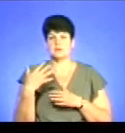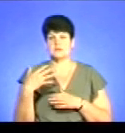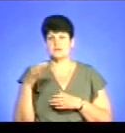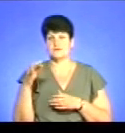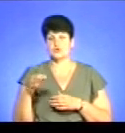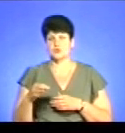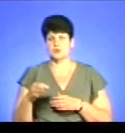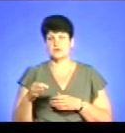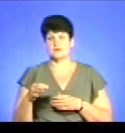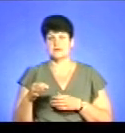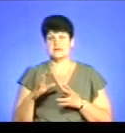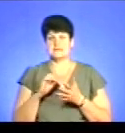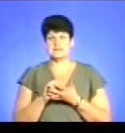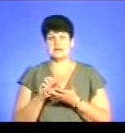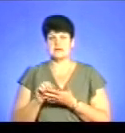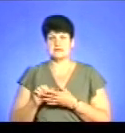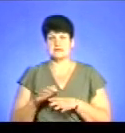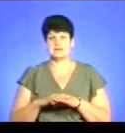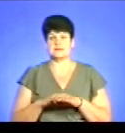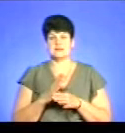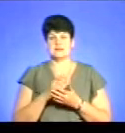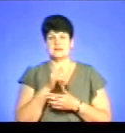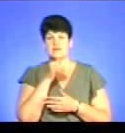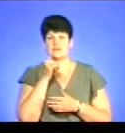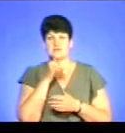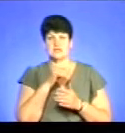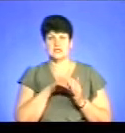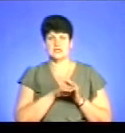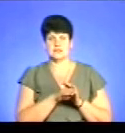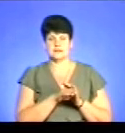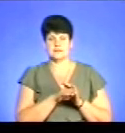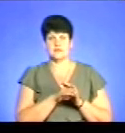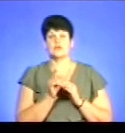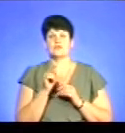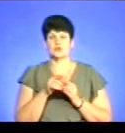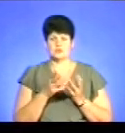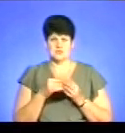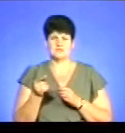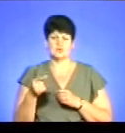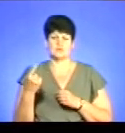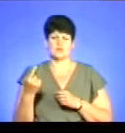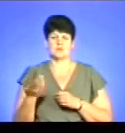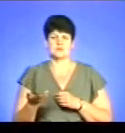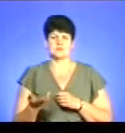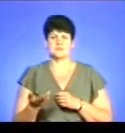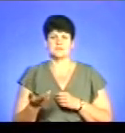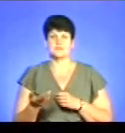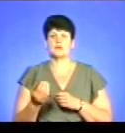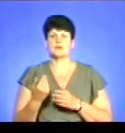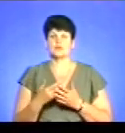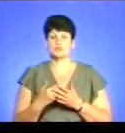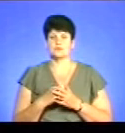занятість населення є в тіні, працездатного населення, в тому числі по Тернопільській області. Тобто,